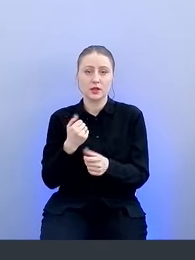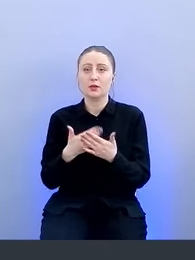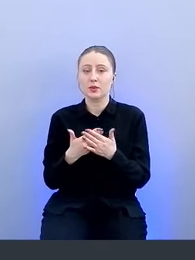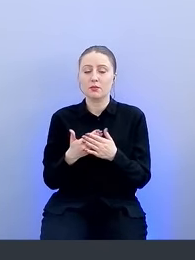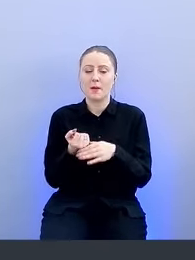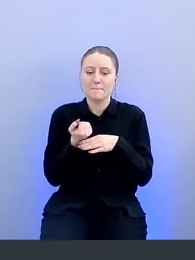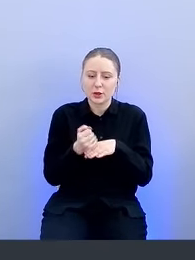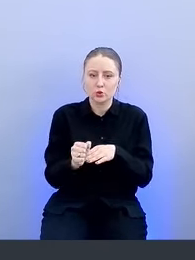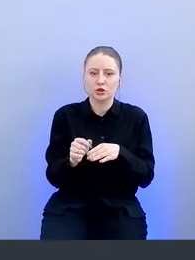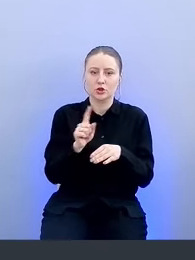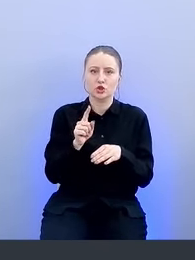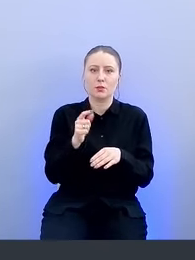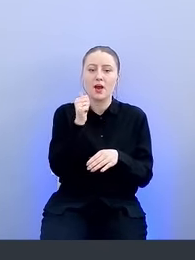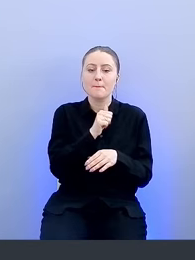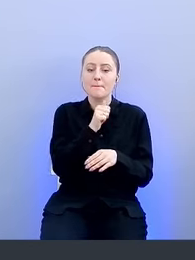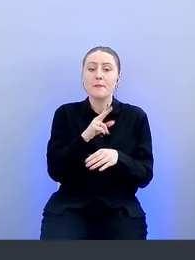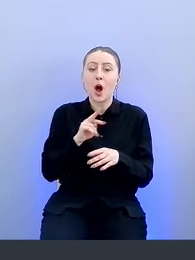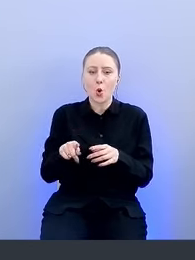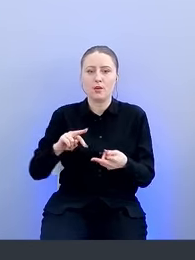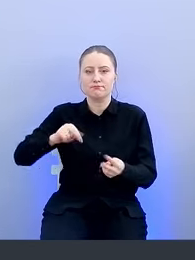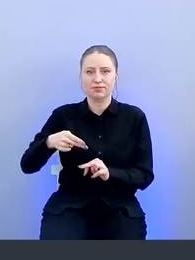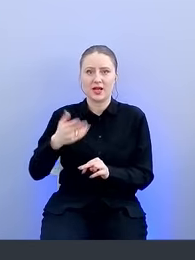принуждения к смене пароля прямо на авторизации.